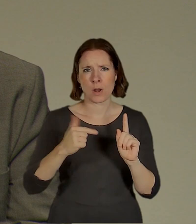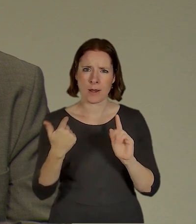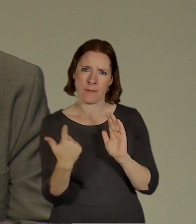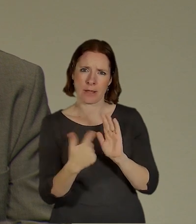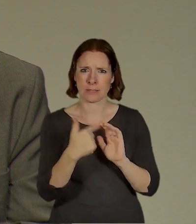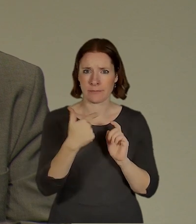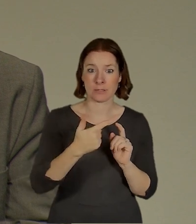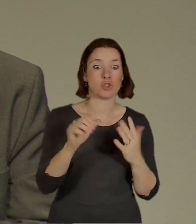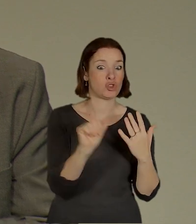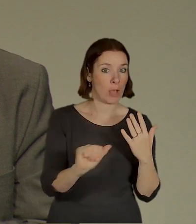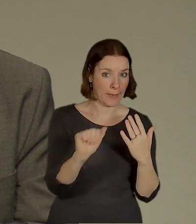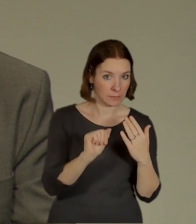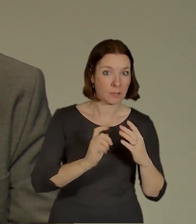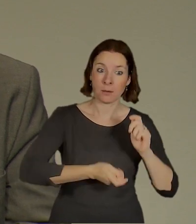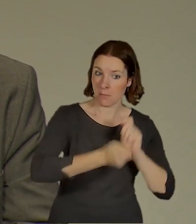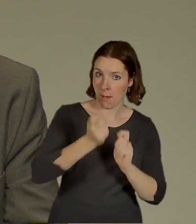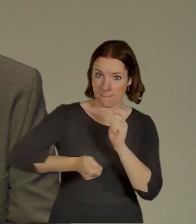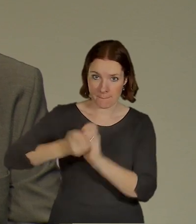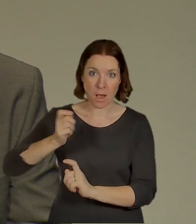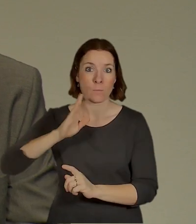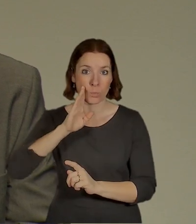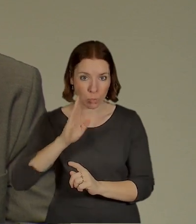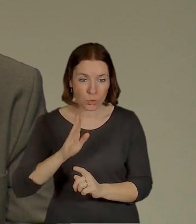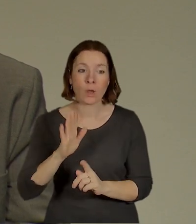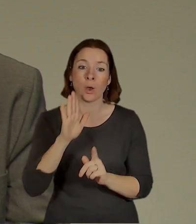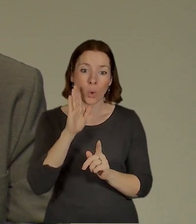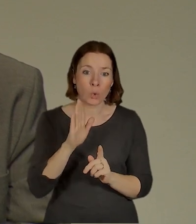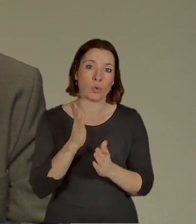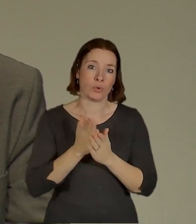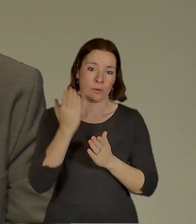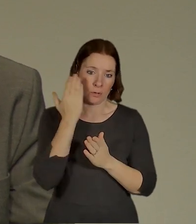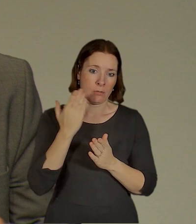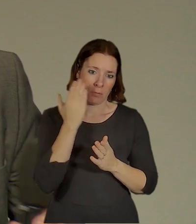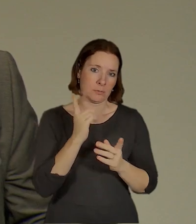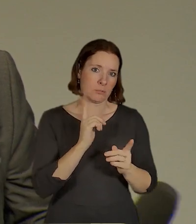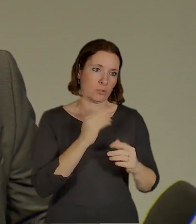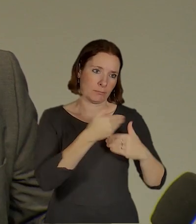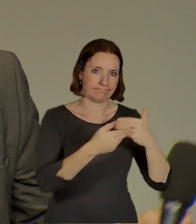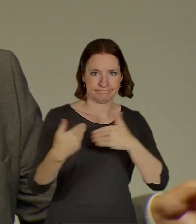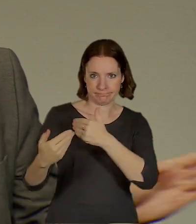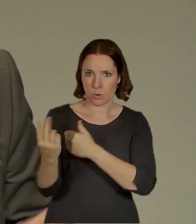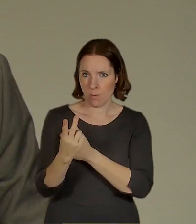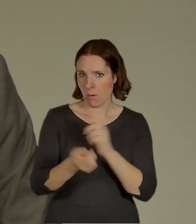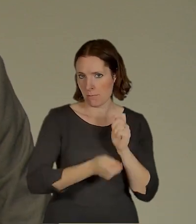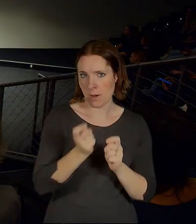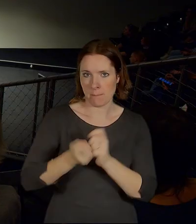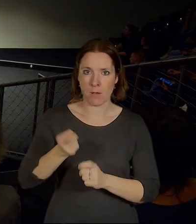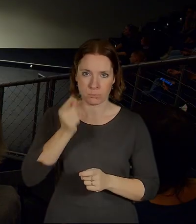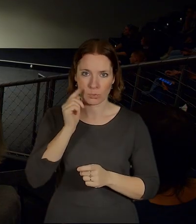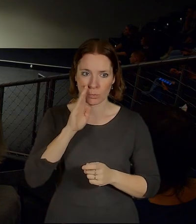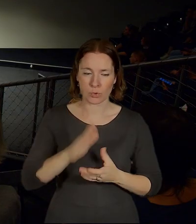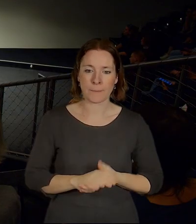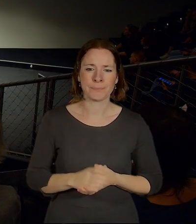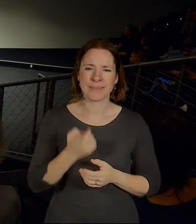opravdu jakoby velmi blízko z pohledu života toho projektu k tomu, že by se tam snad mělo brzo kopnout. Já jenom doplním, že